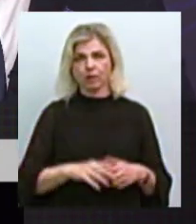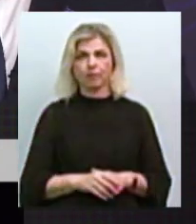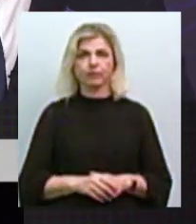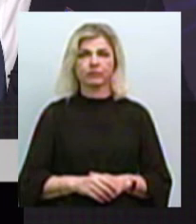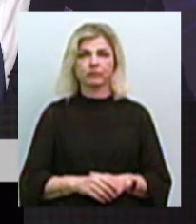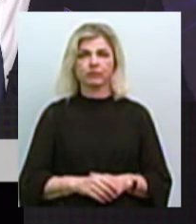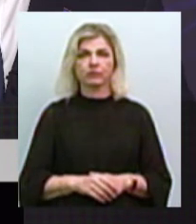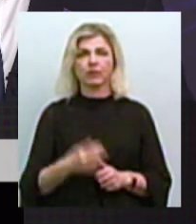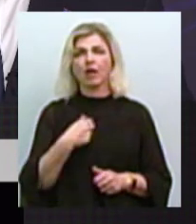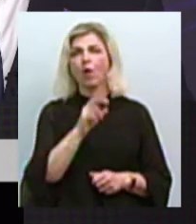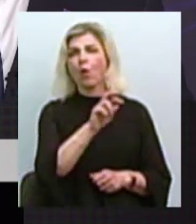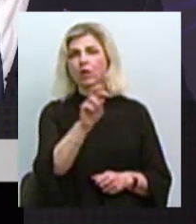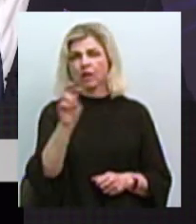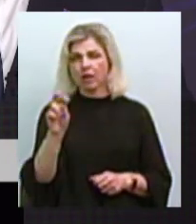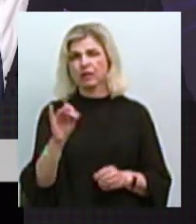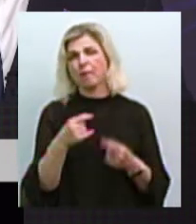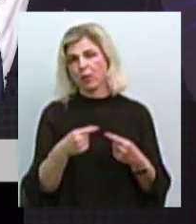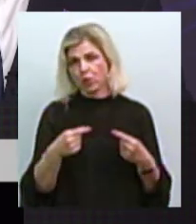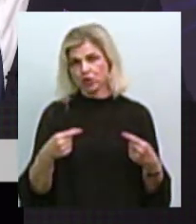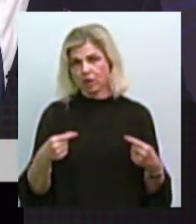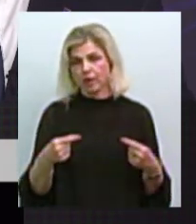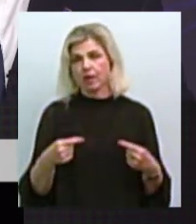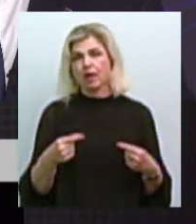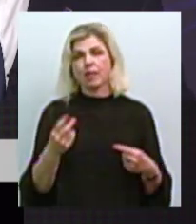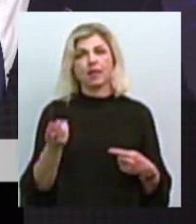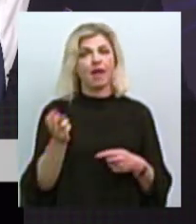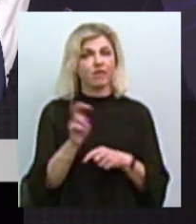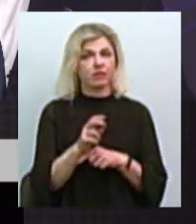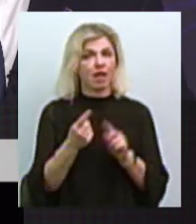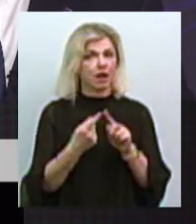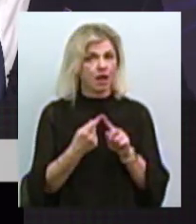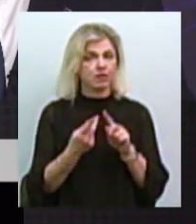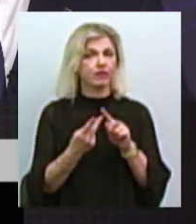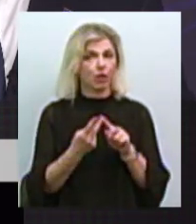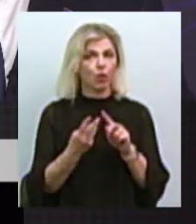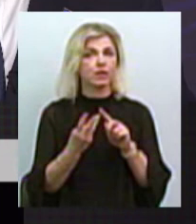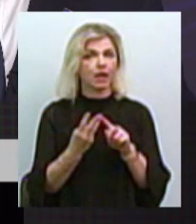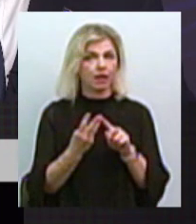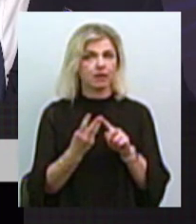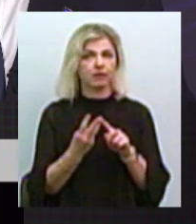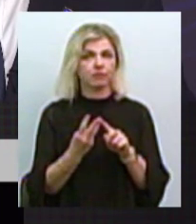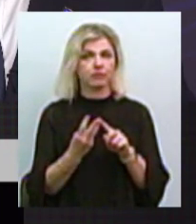Я ходив і проще, проще, проще. Не явився раз, второй, третій.